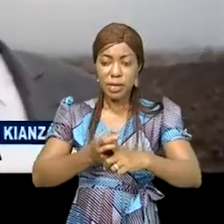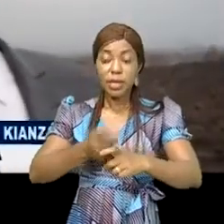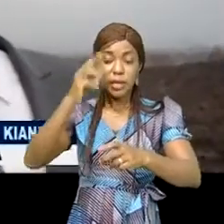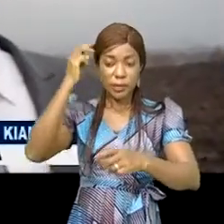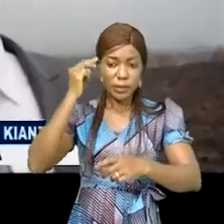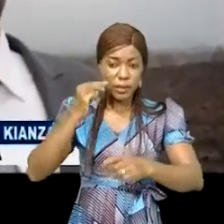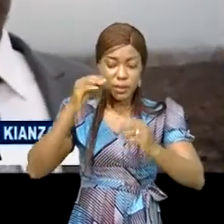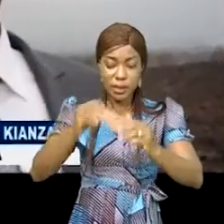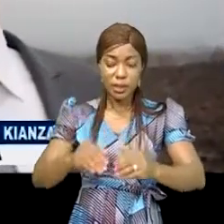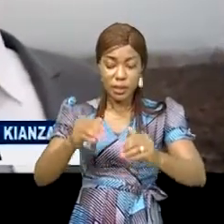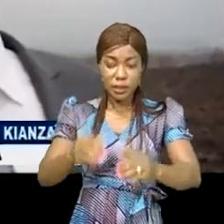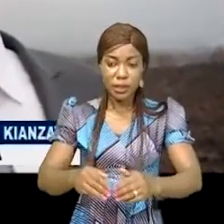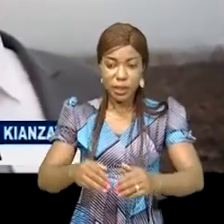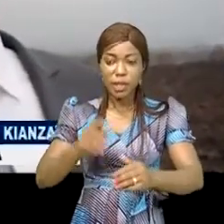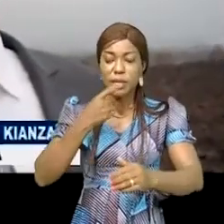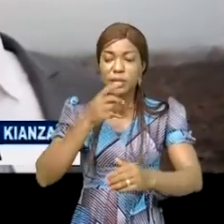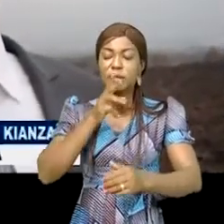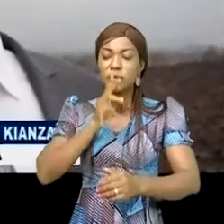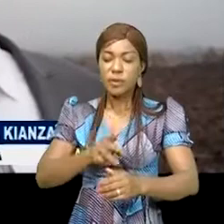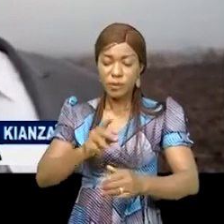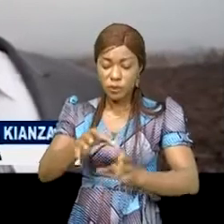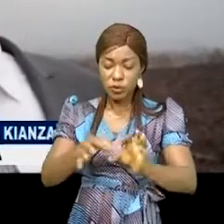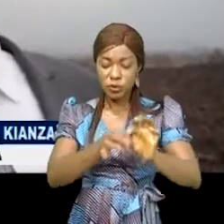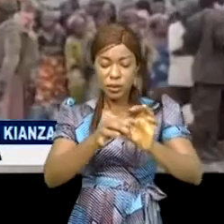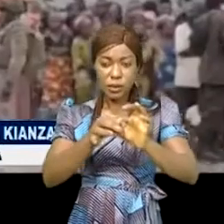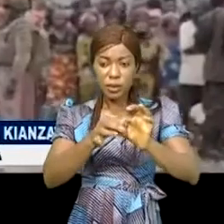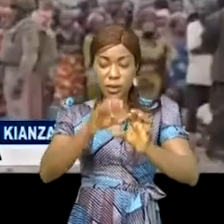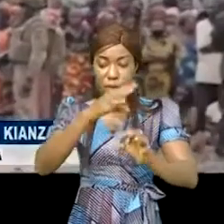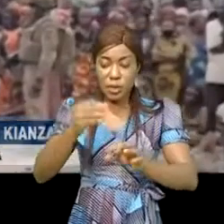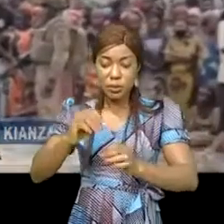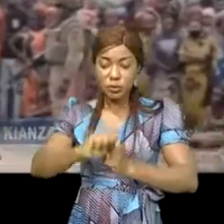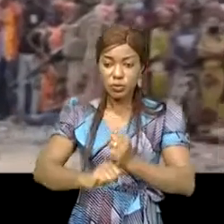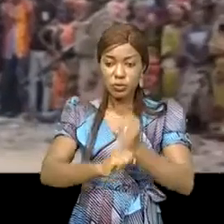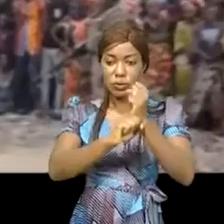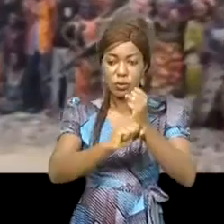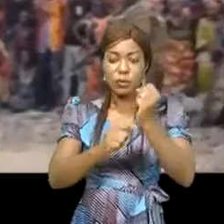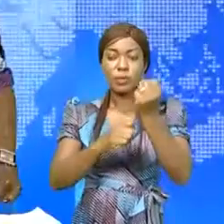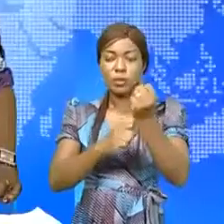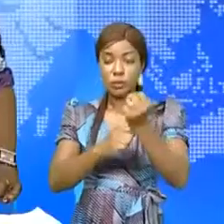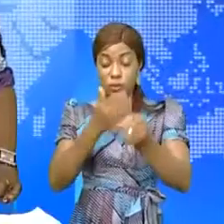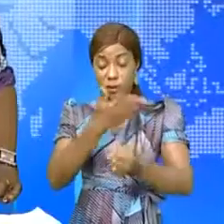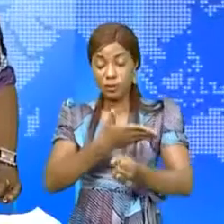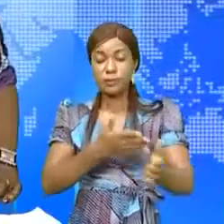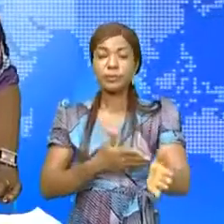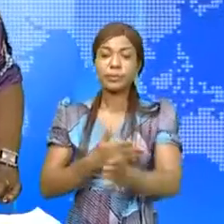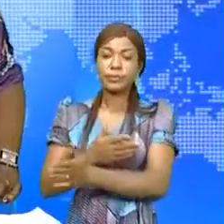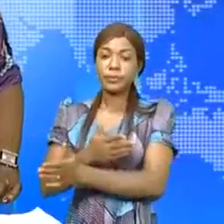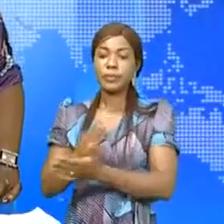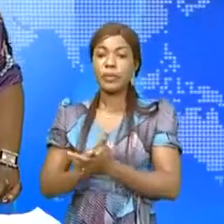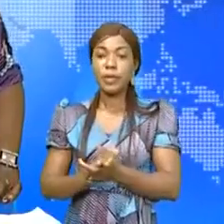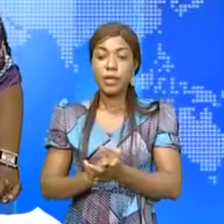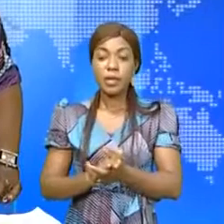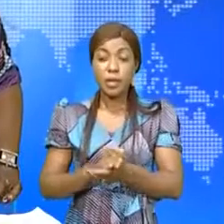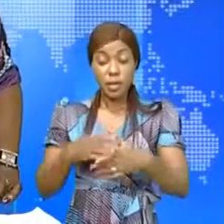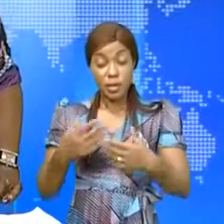ministre de l'Agriculture réitère totalement sa solidarité et son soutien à la population victime. L'harmonisation